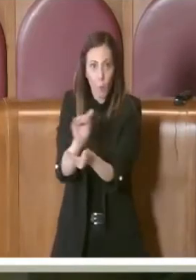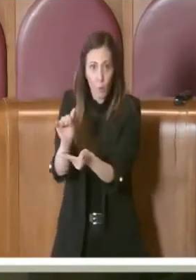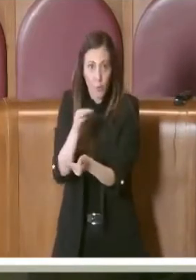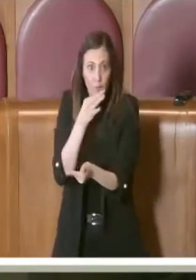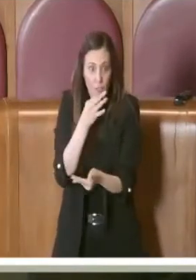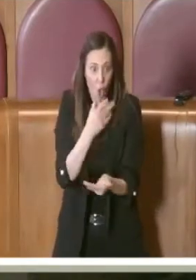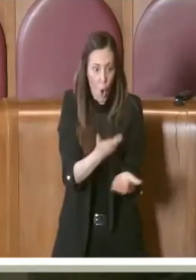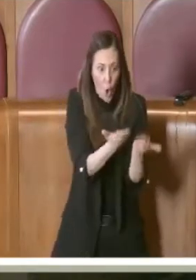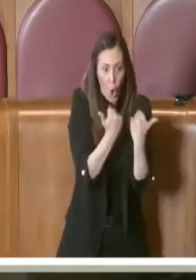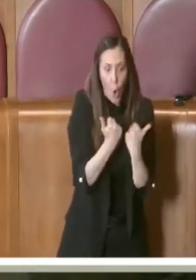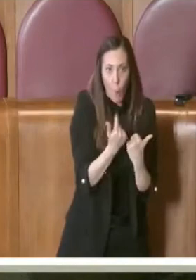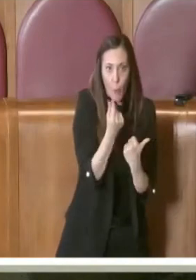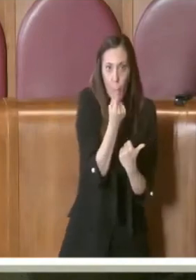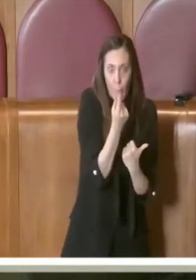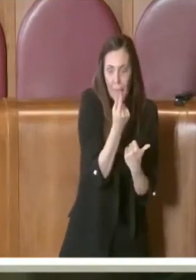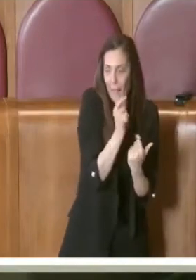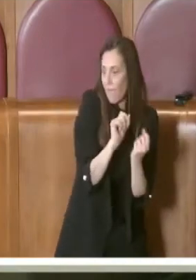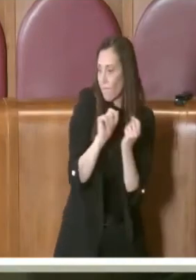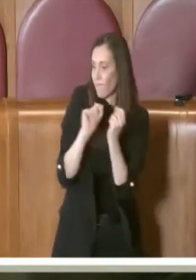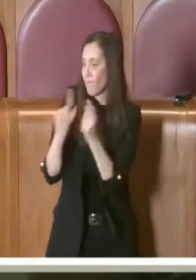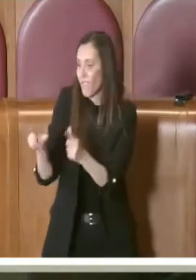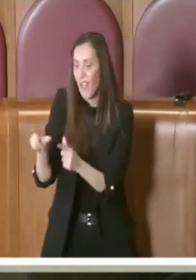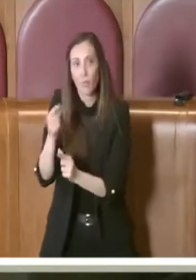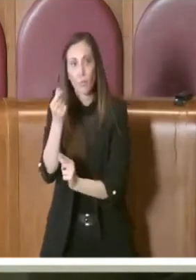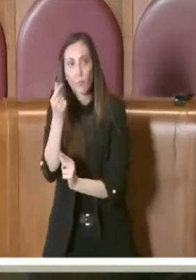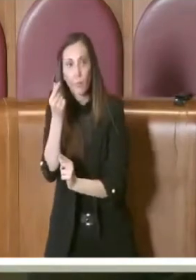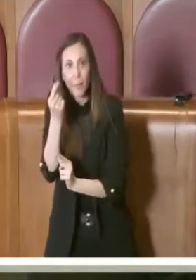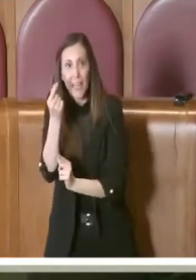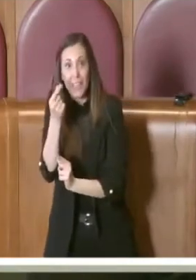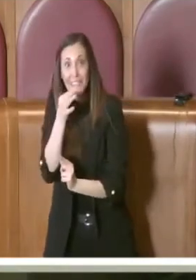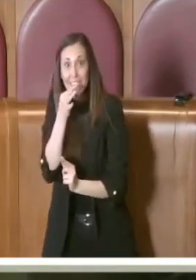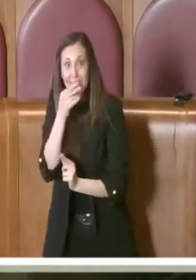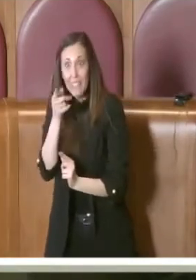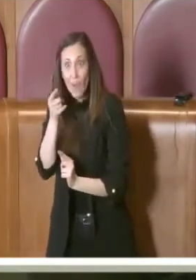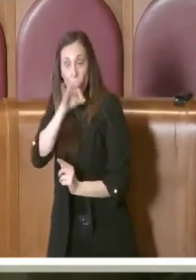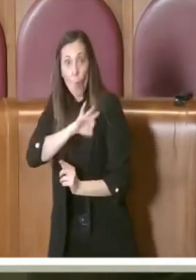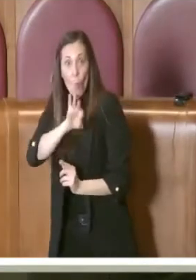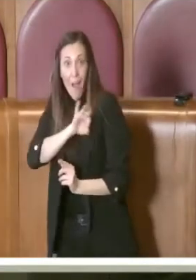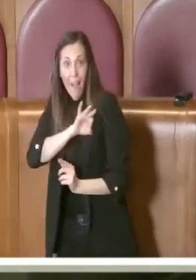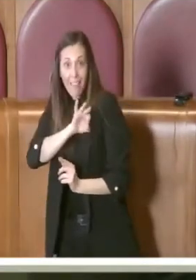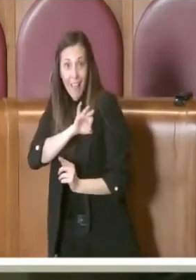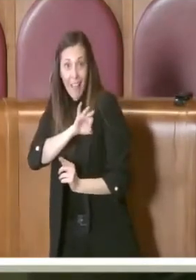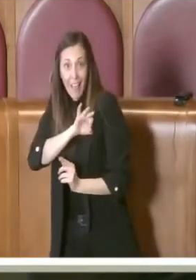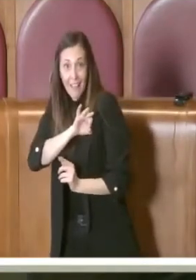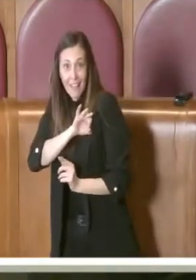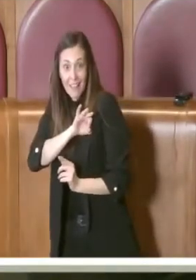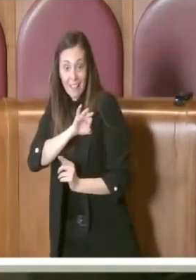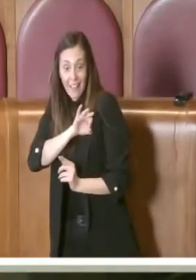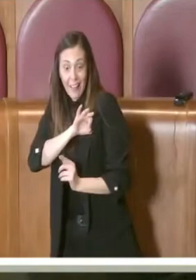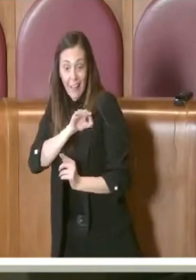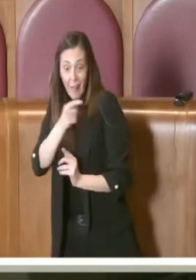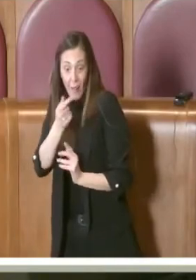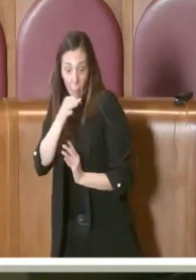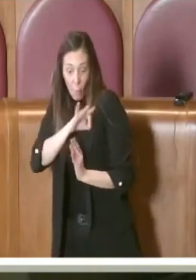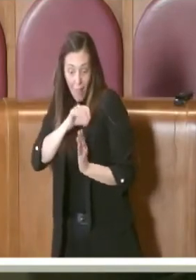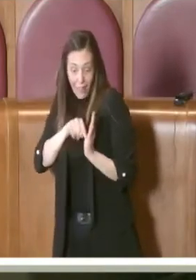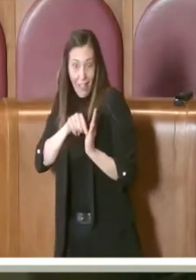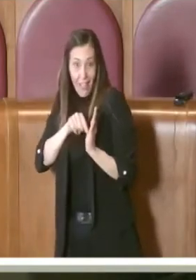prezzo, vendono a un altro prezzo e con quello che ricavano mandano avanti tutta la struttura.